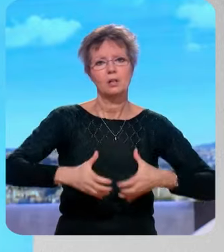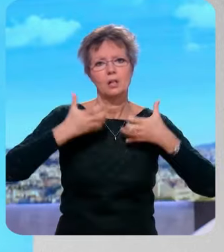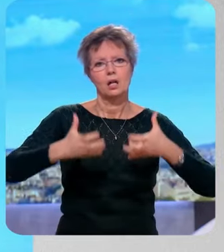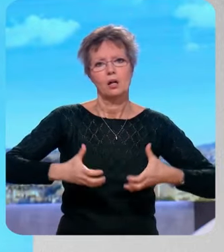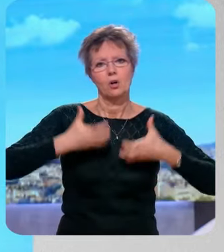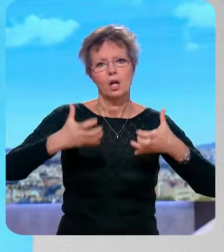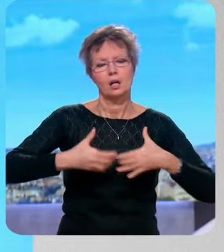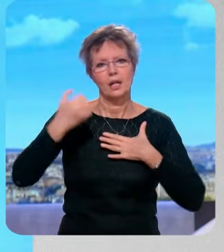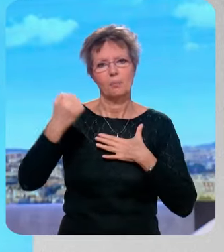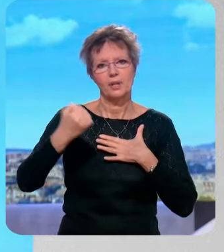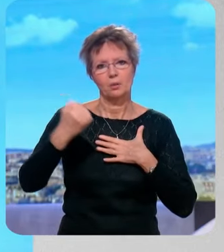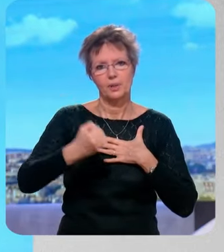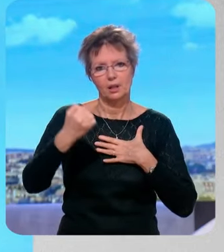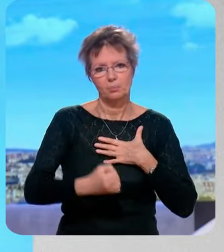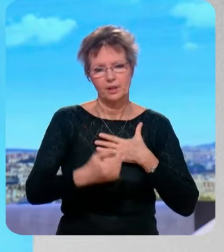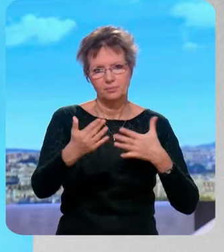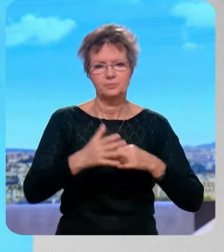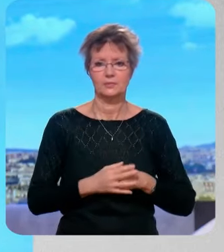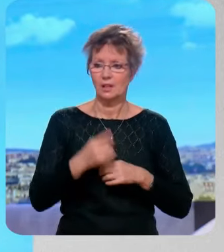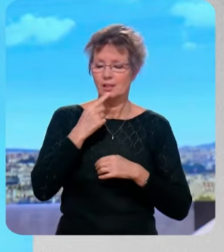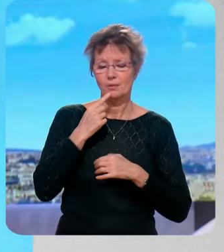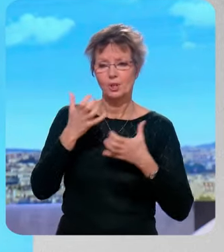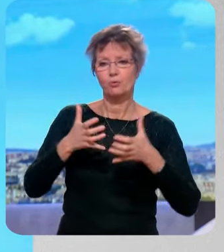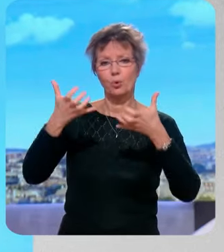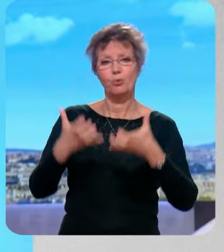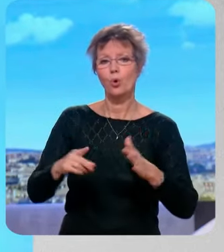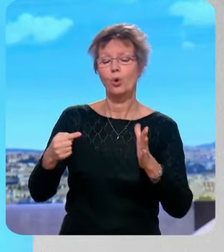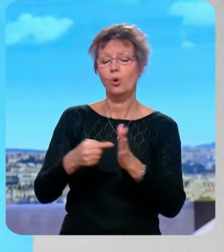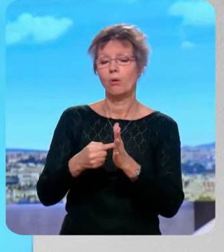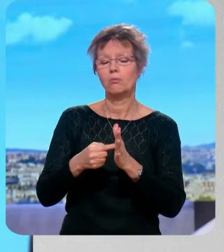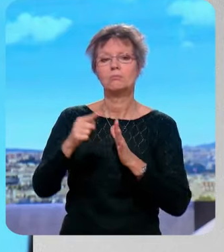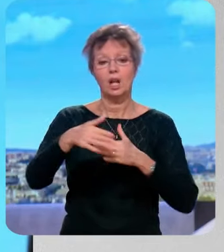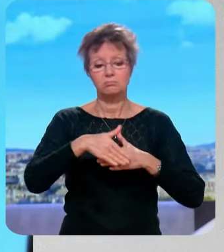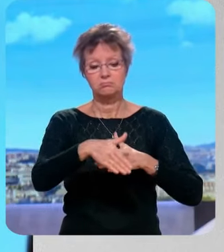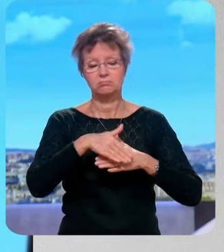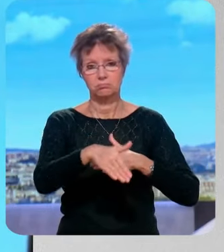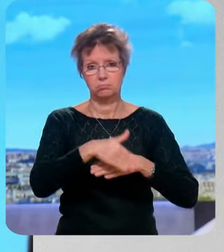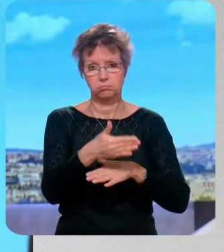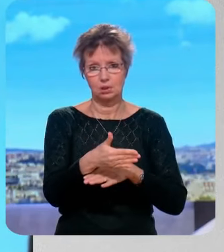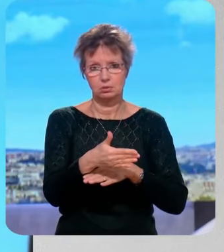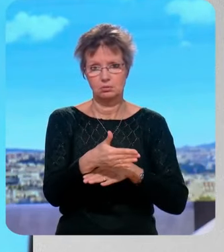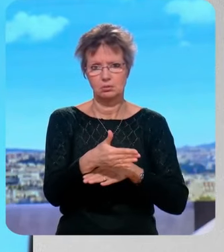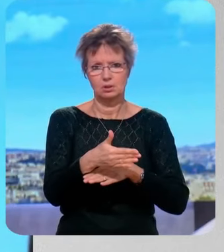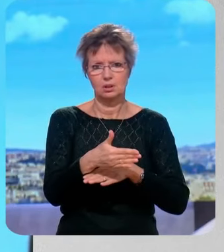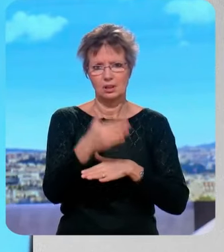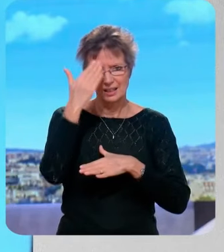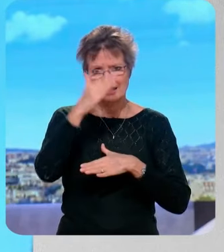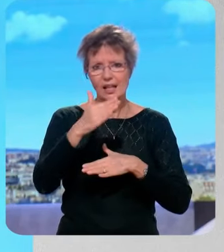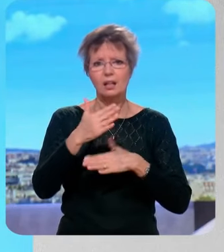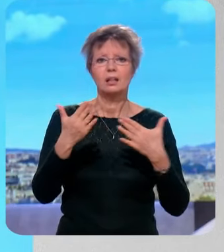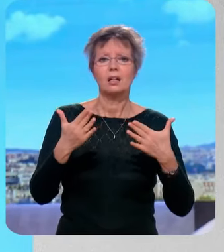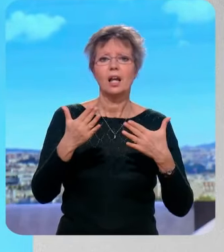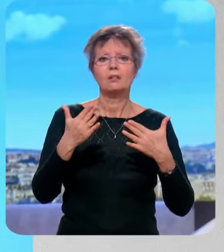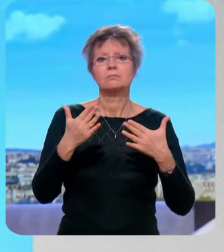grandit, et on a besoin des commissions… – Donc vous souhaitez que ce soit pour quand ? – Je souhaite que dans la semaine, pour la campagne qui va s'ouvrir évidemment